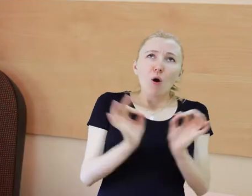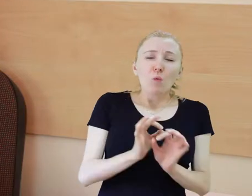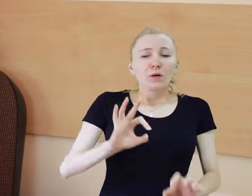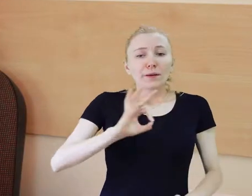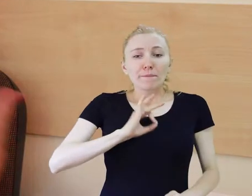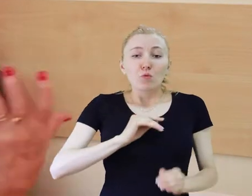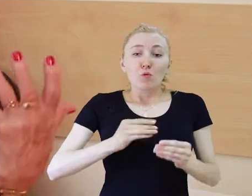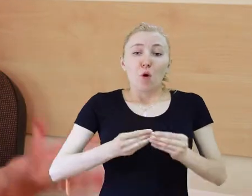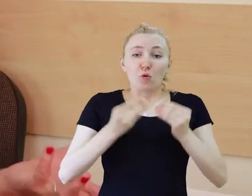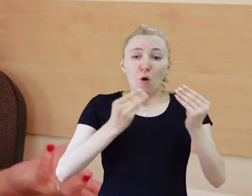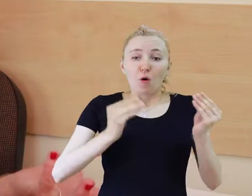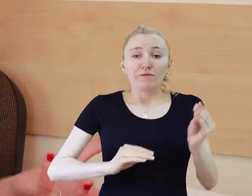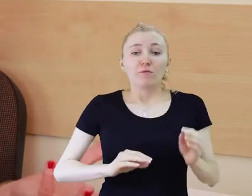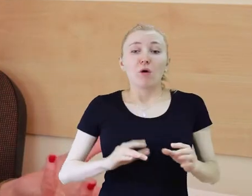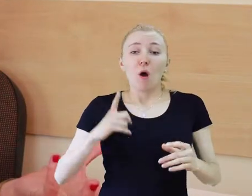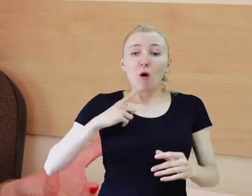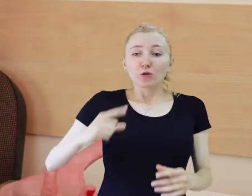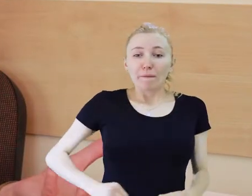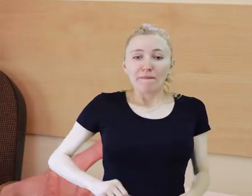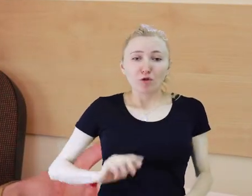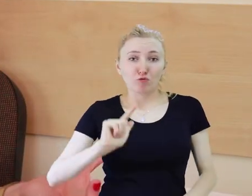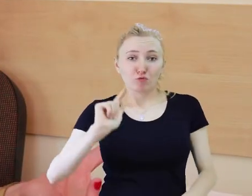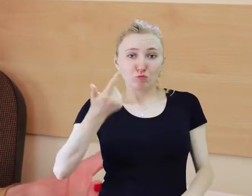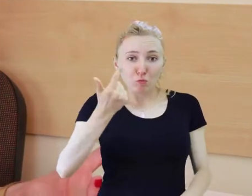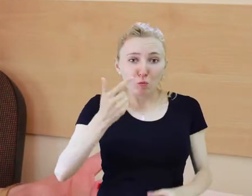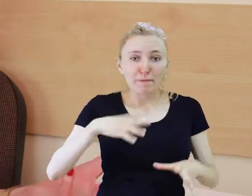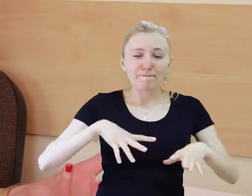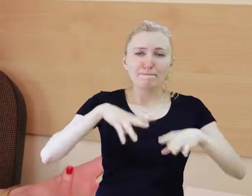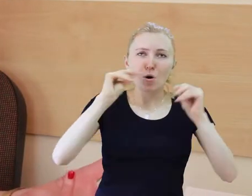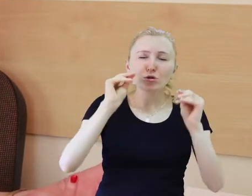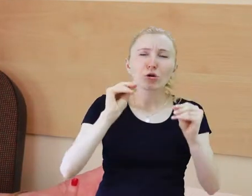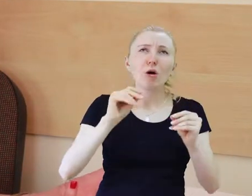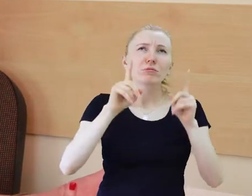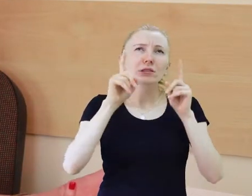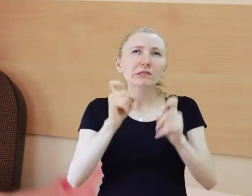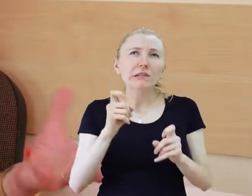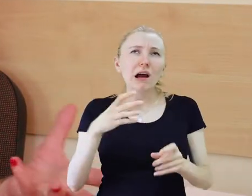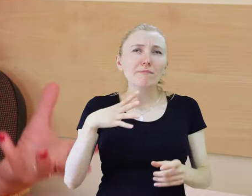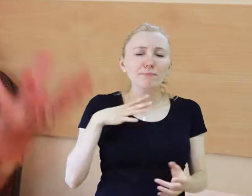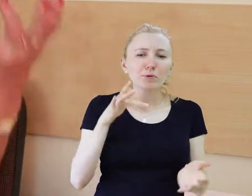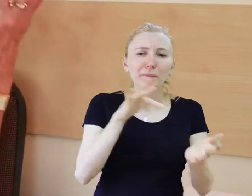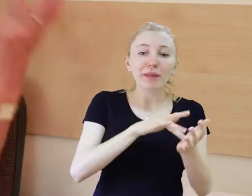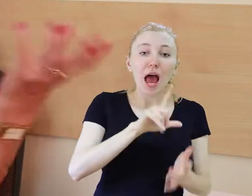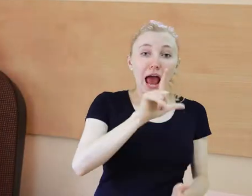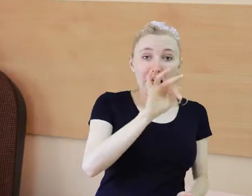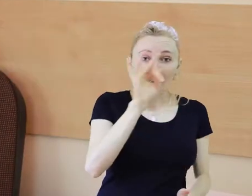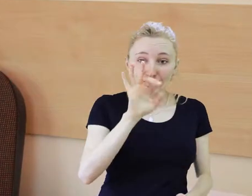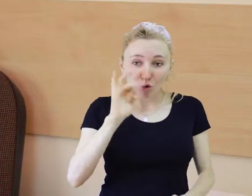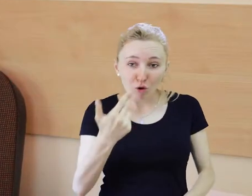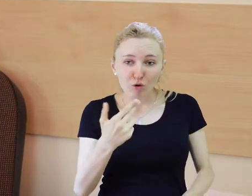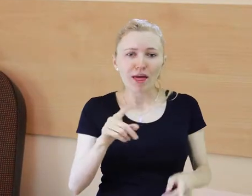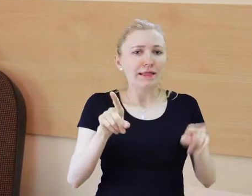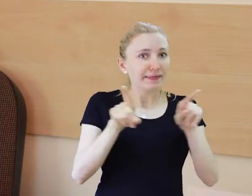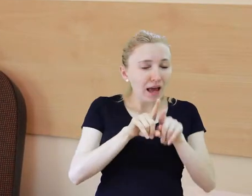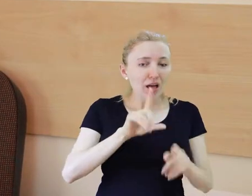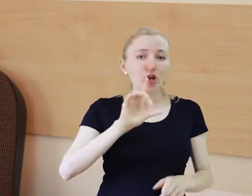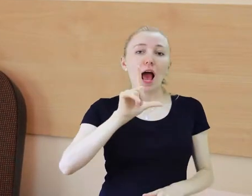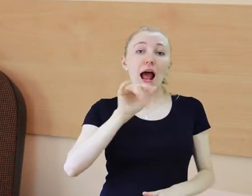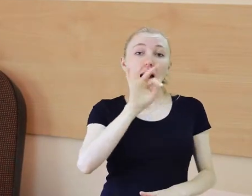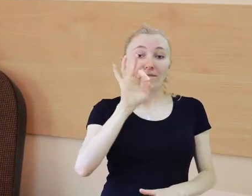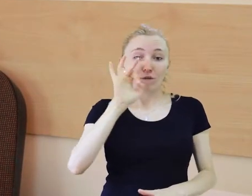mój ten drugi rozwój osobowościowy, też jest osobowościowy, to się zaczął od